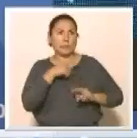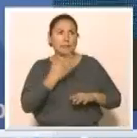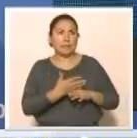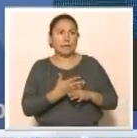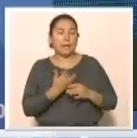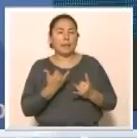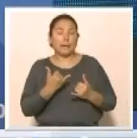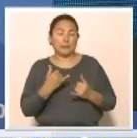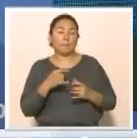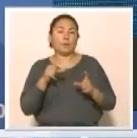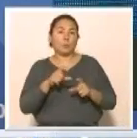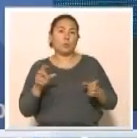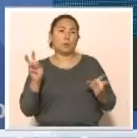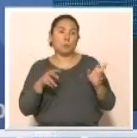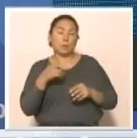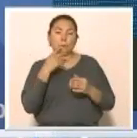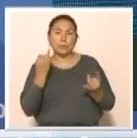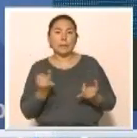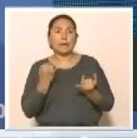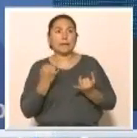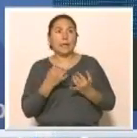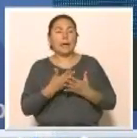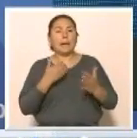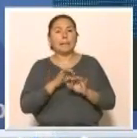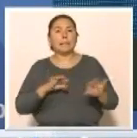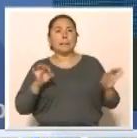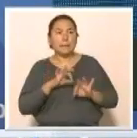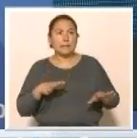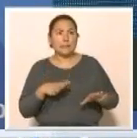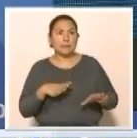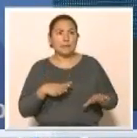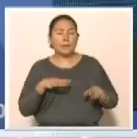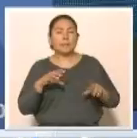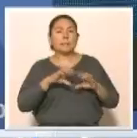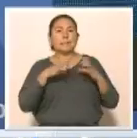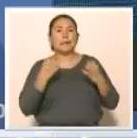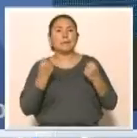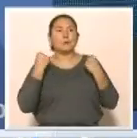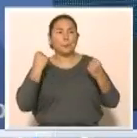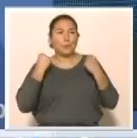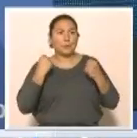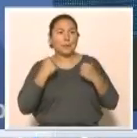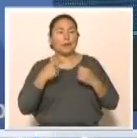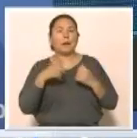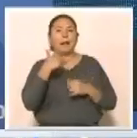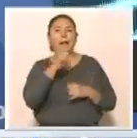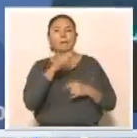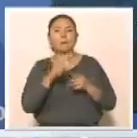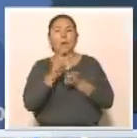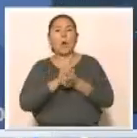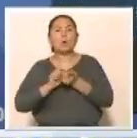келіп қызықталатыр. Және де бізің стадионда айта кететін бұлсақ, солар ол стадионды өзінің жаң ғазонын ауыстыруға